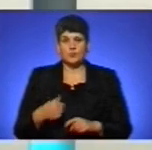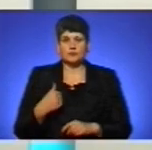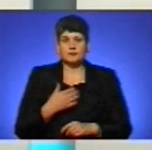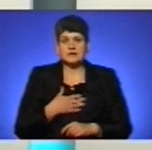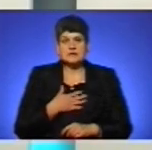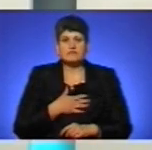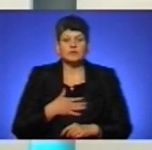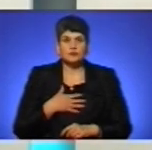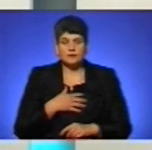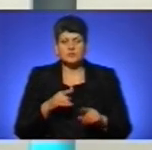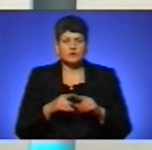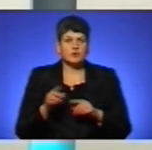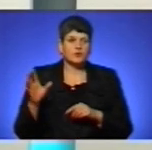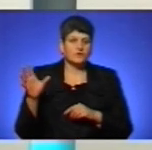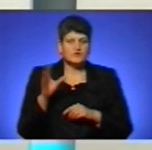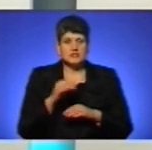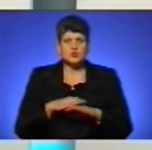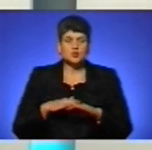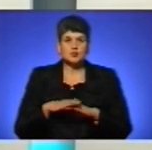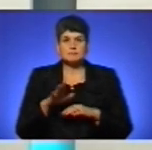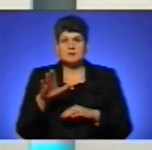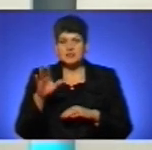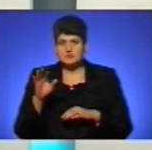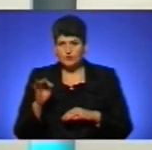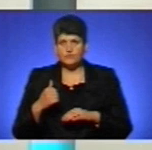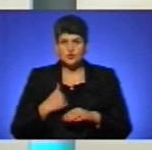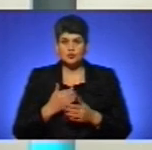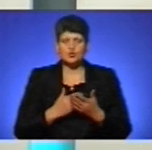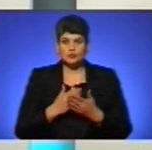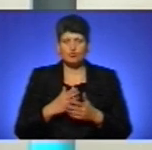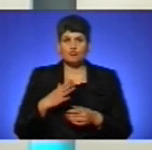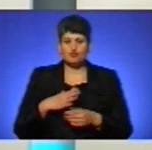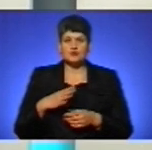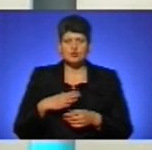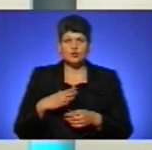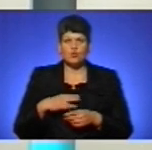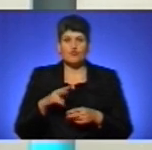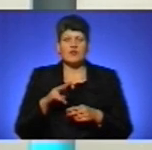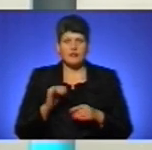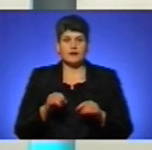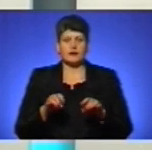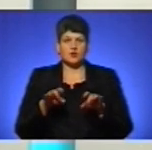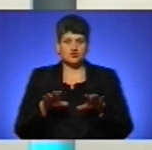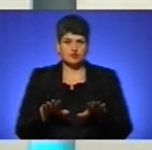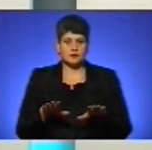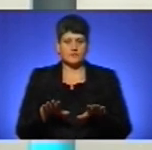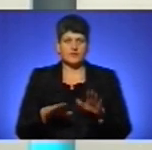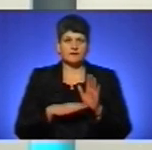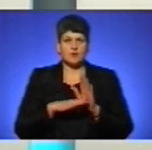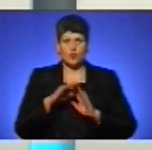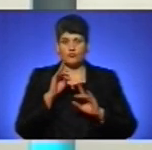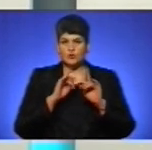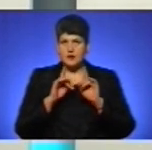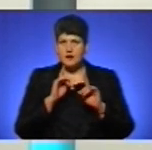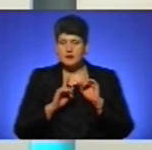як і все суспільство, військовослужбовці, хвилюванням очікували рішення Верховної Ради,